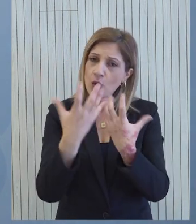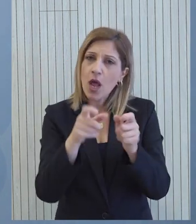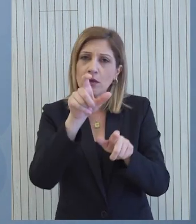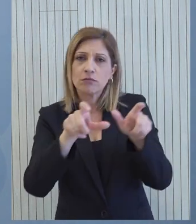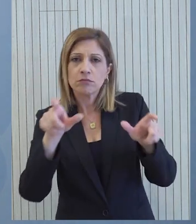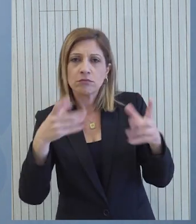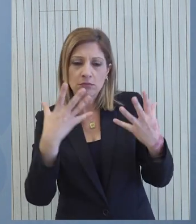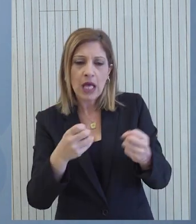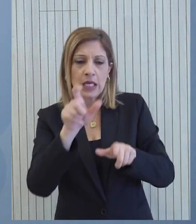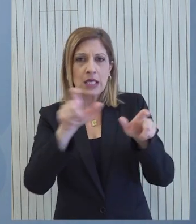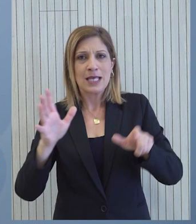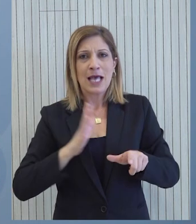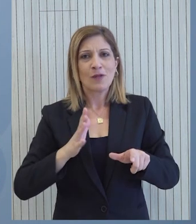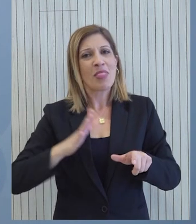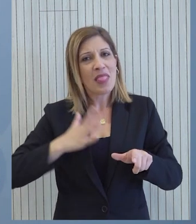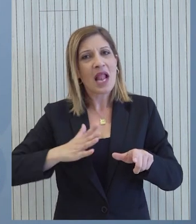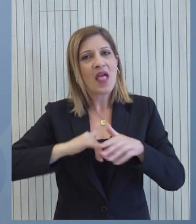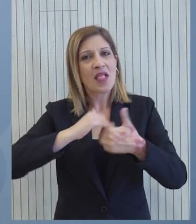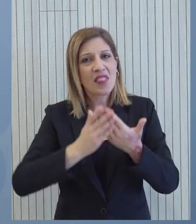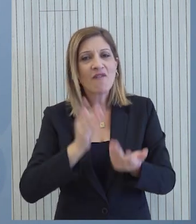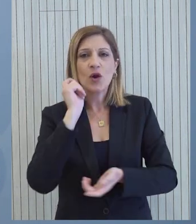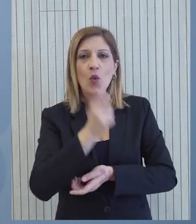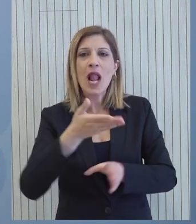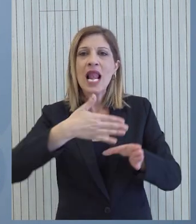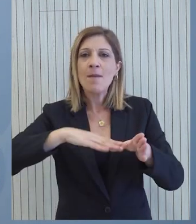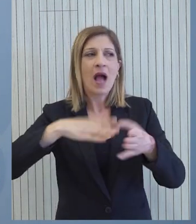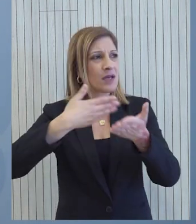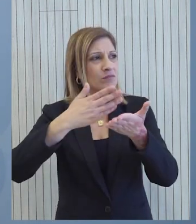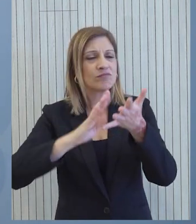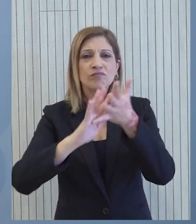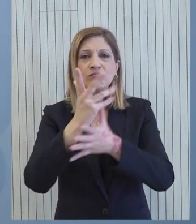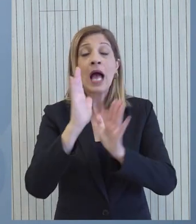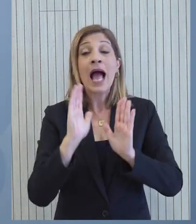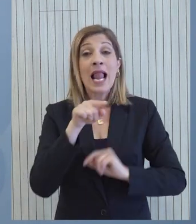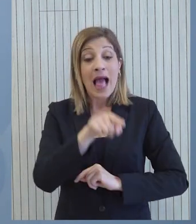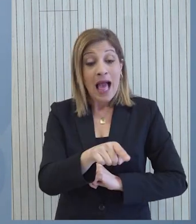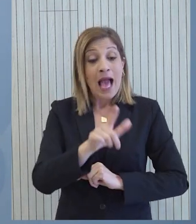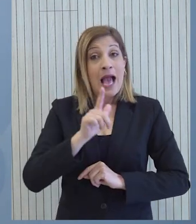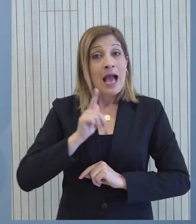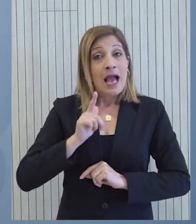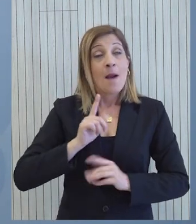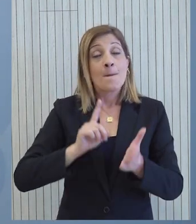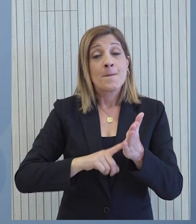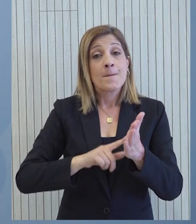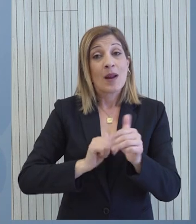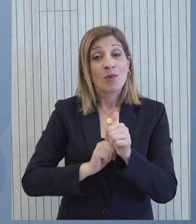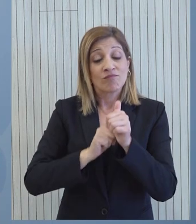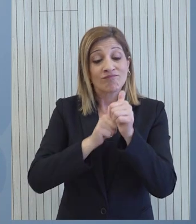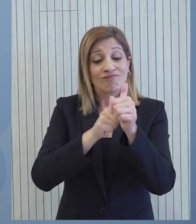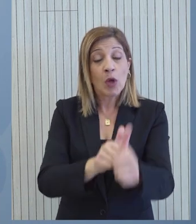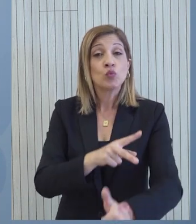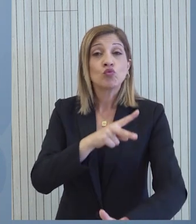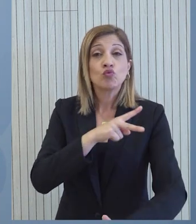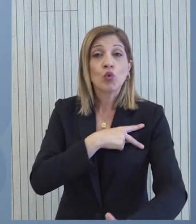για την χώρα μας ως προς τις επενδύσεις. Όσον αφορά το συγκεκριμένο έργο αντιλαμβάνεστε ότι θα πρέπει να ακολουθηθούν όλες οι νομισμένες